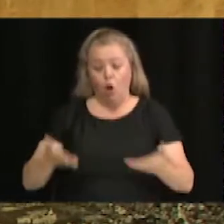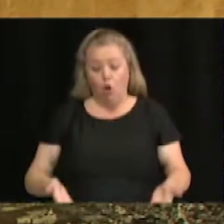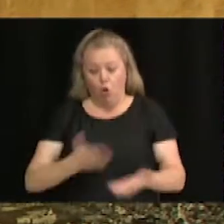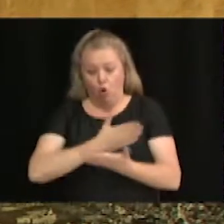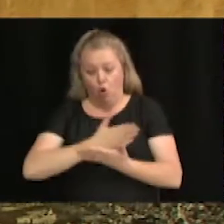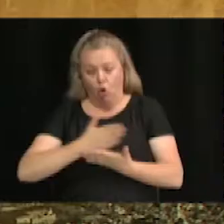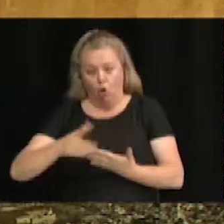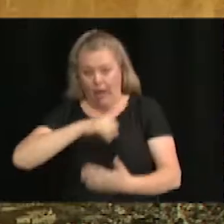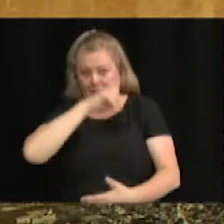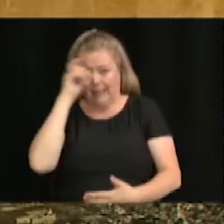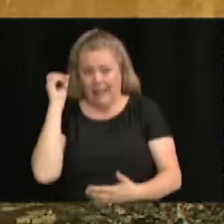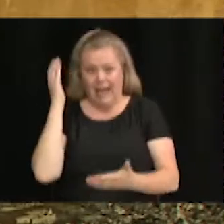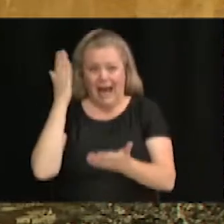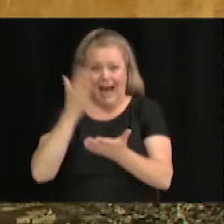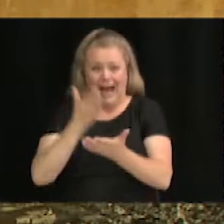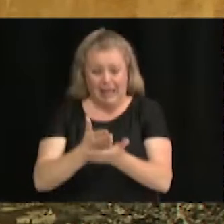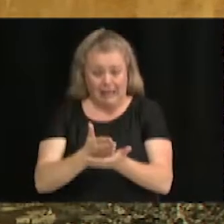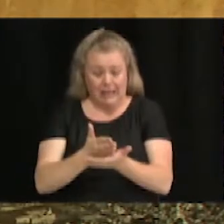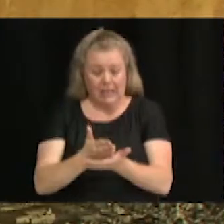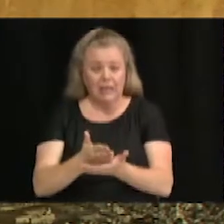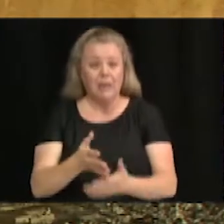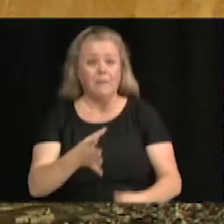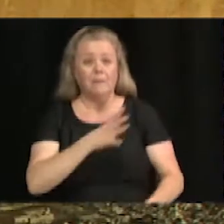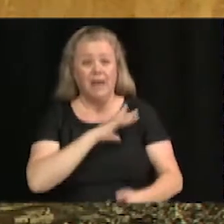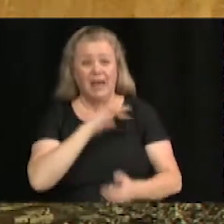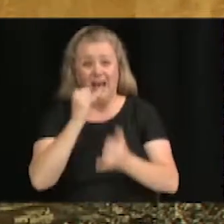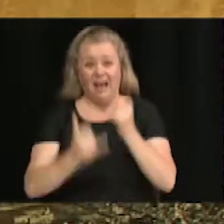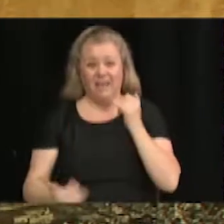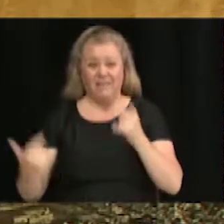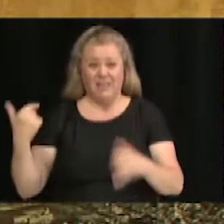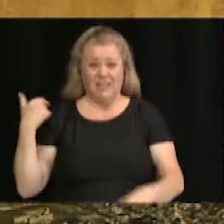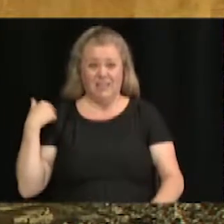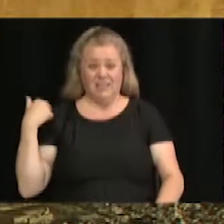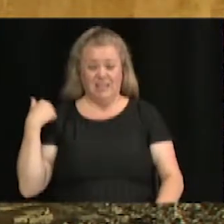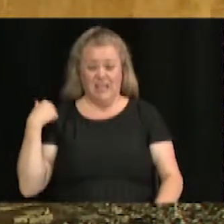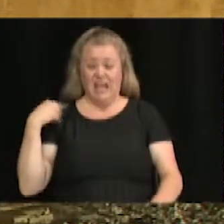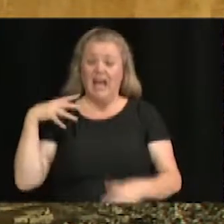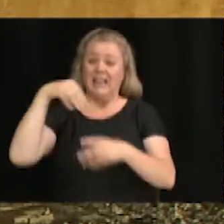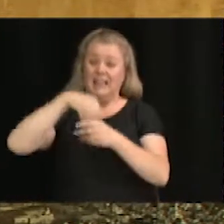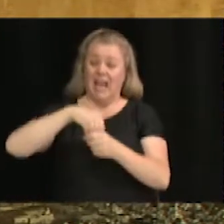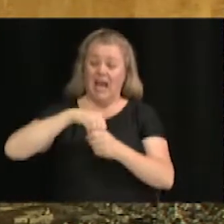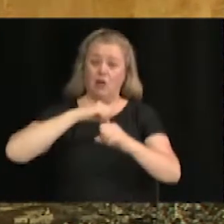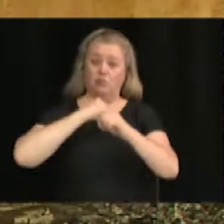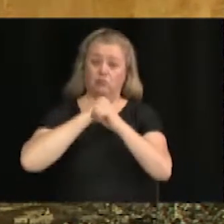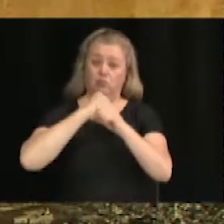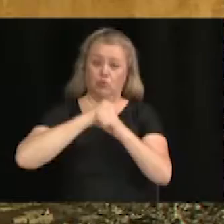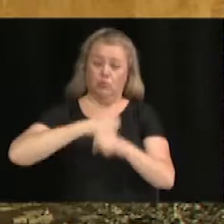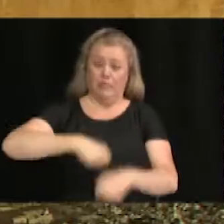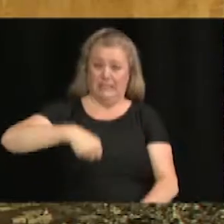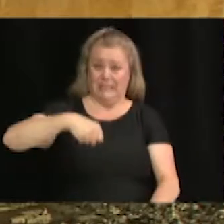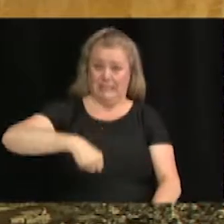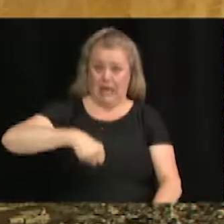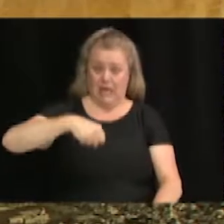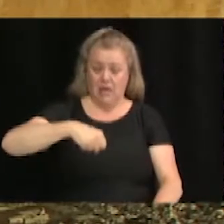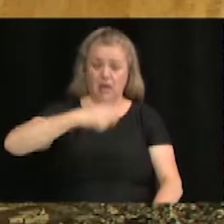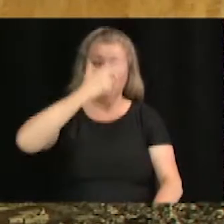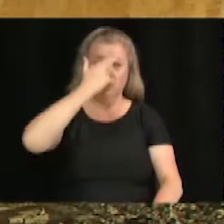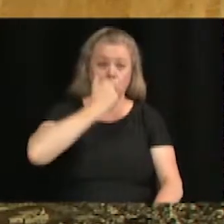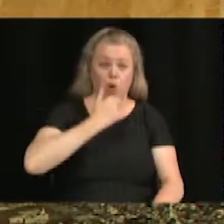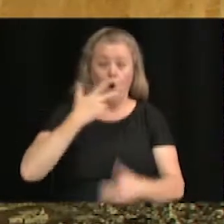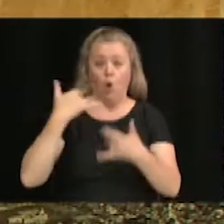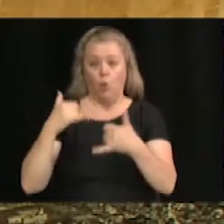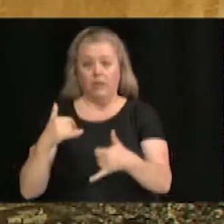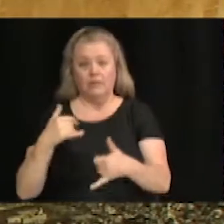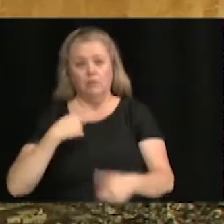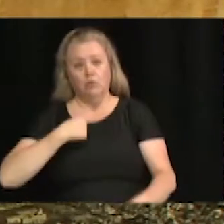sûr, mais j'ai reçu en fin de semaine à Publisac, Sports et Loisirs. Je pensais